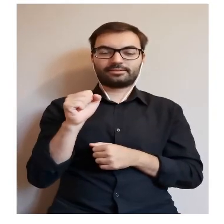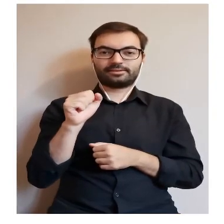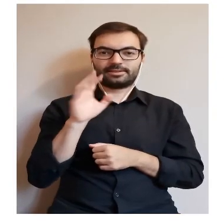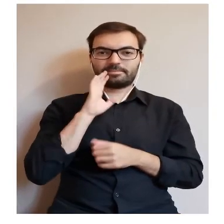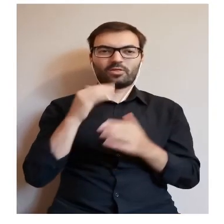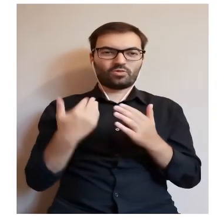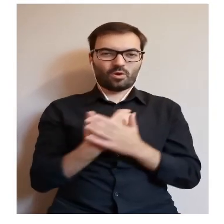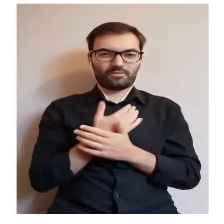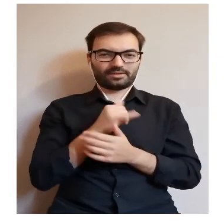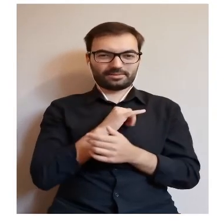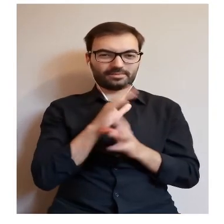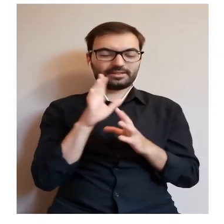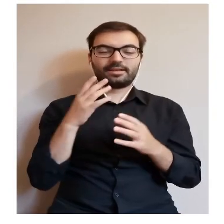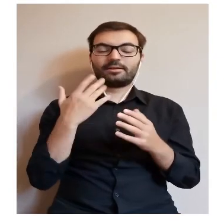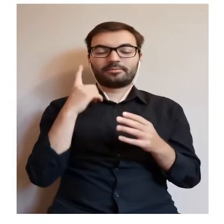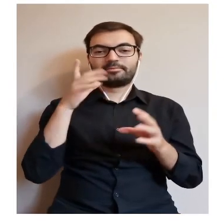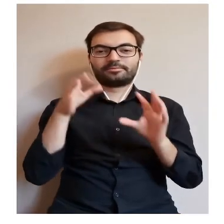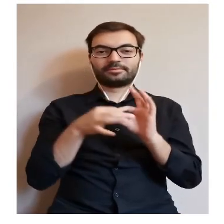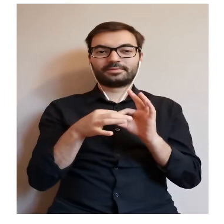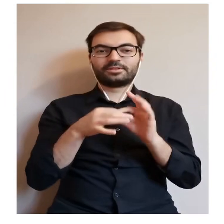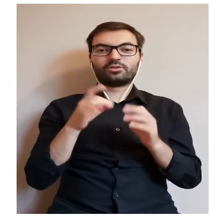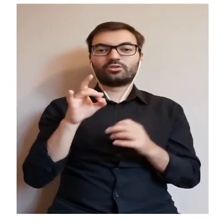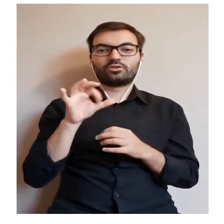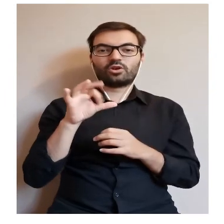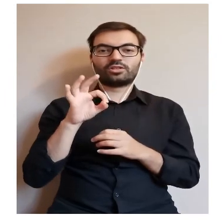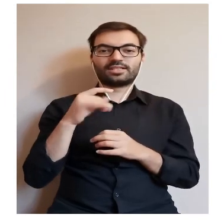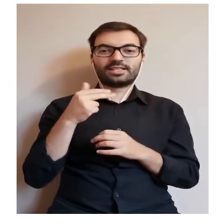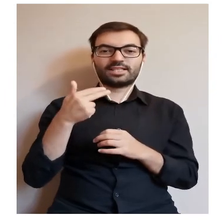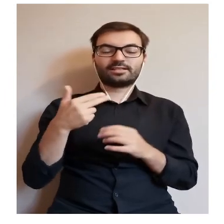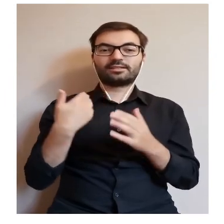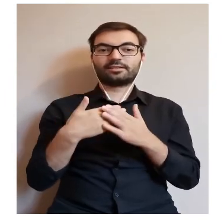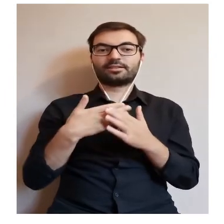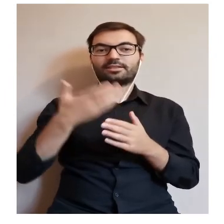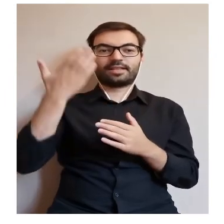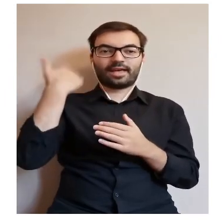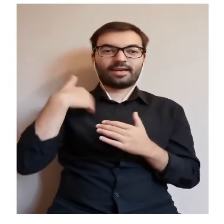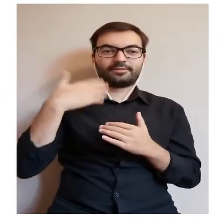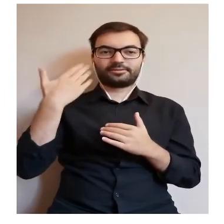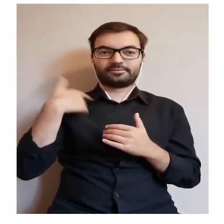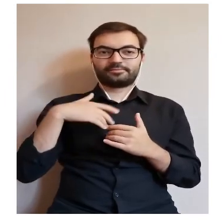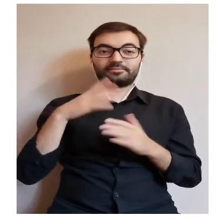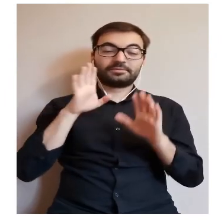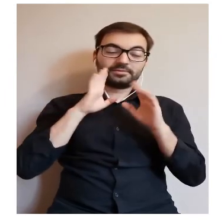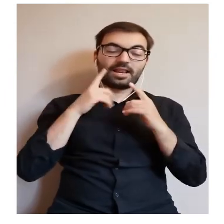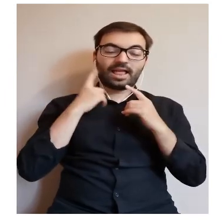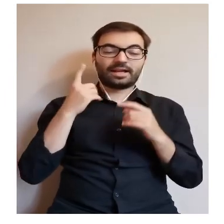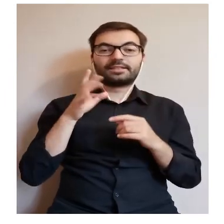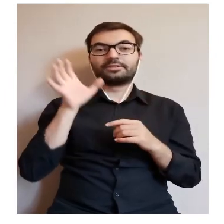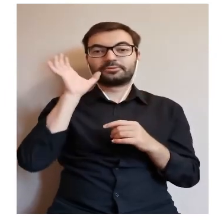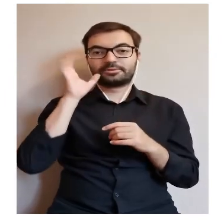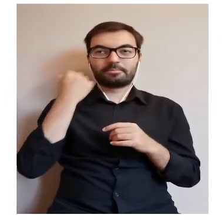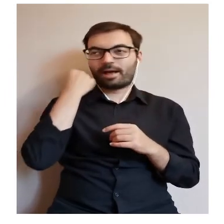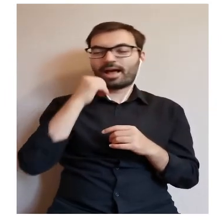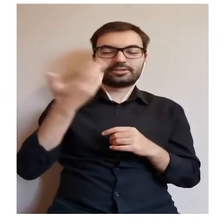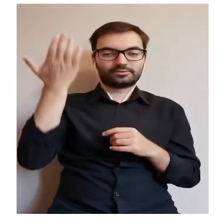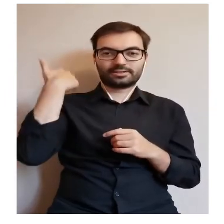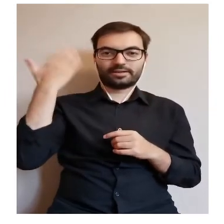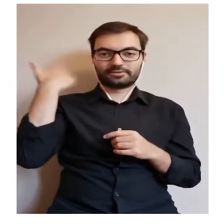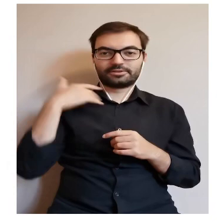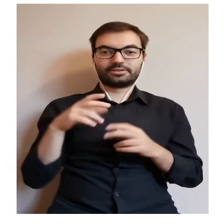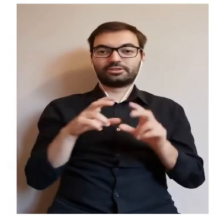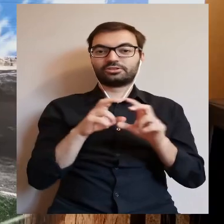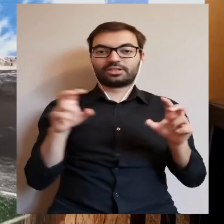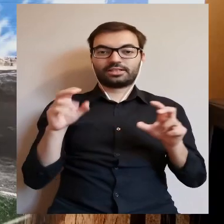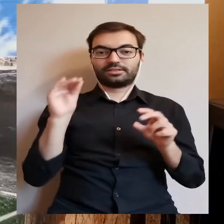z nim związana ma być nazwa Gostynin. Bo kiedyś, według legendy bardzo dawno